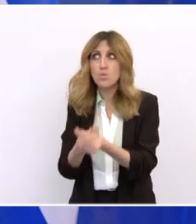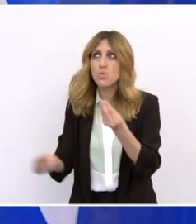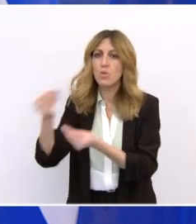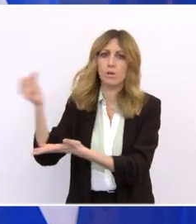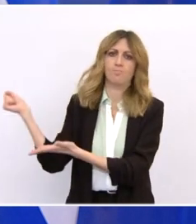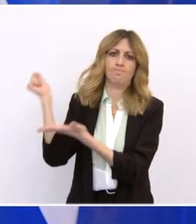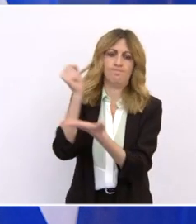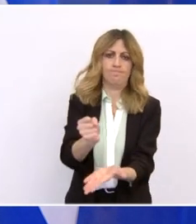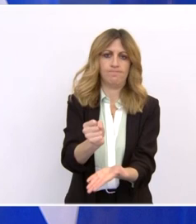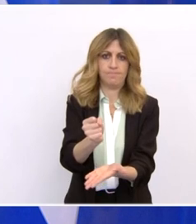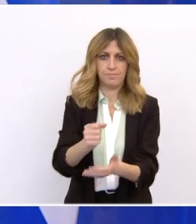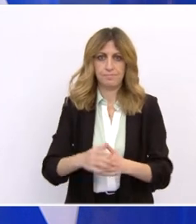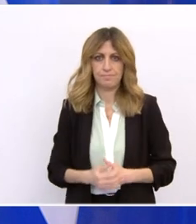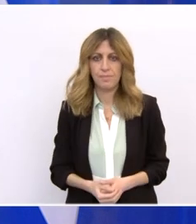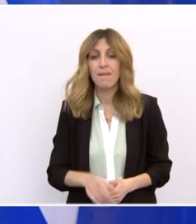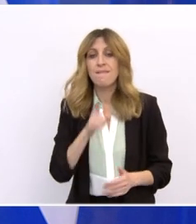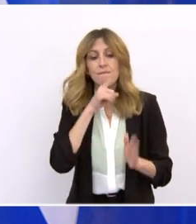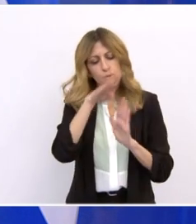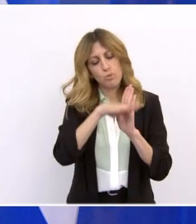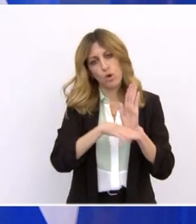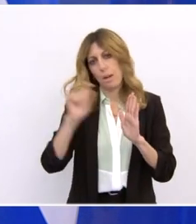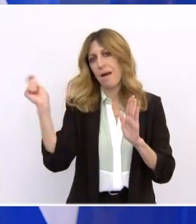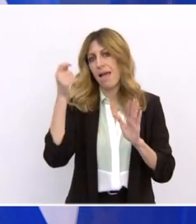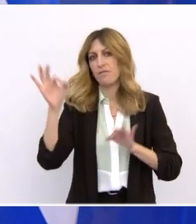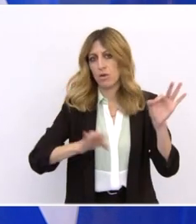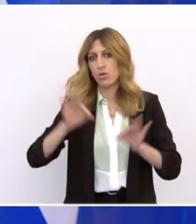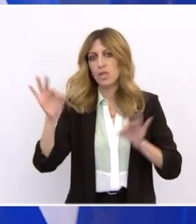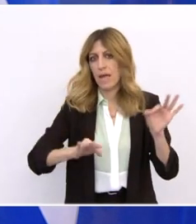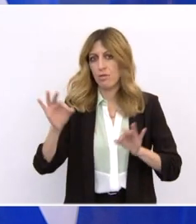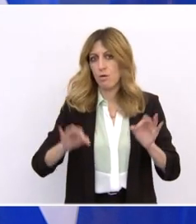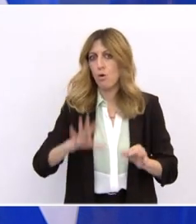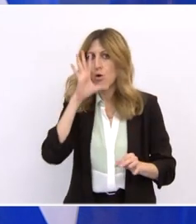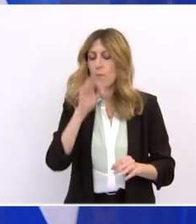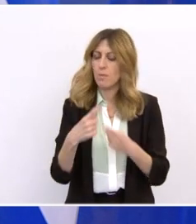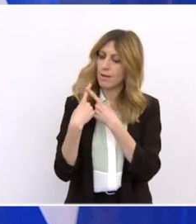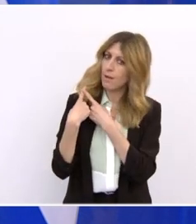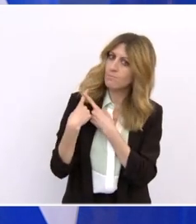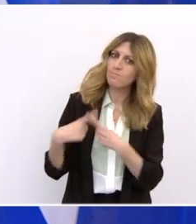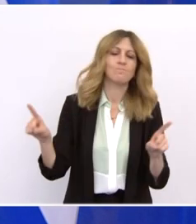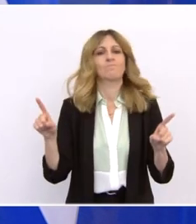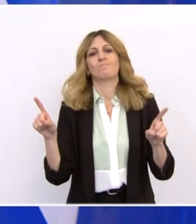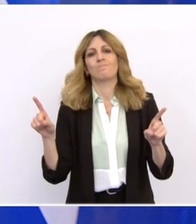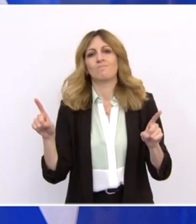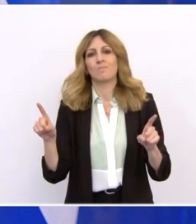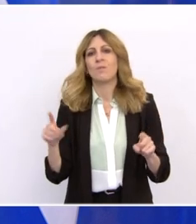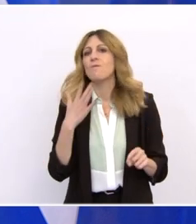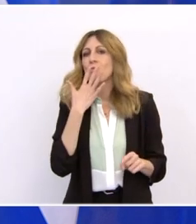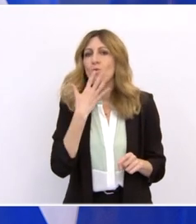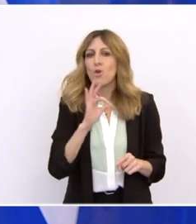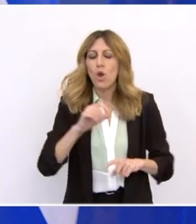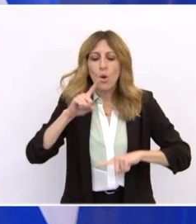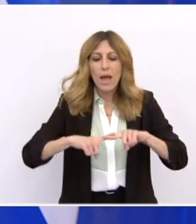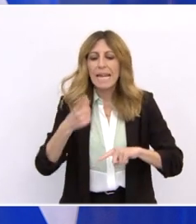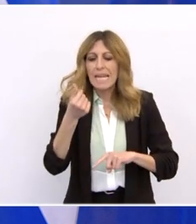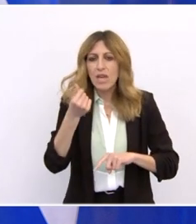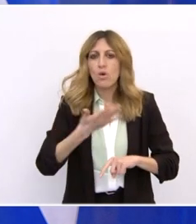χαρακτήρα αυτού του προγράμματος. Γιατί αλλάζει ουσιαστικά το υπόδειγμα της ελληνικής